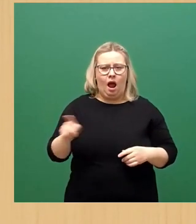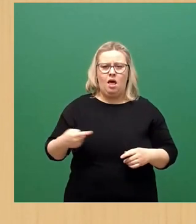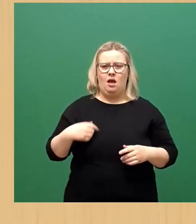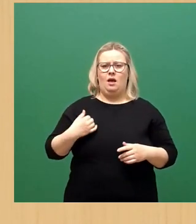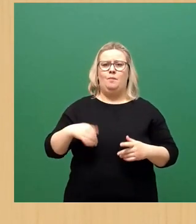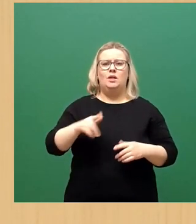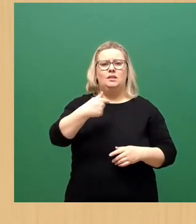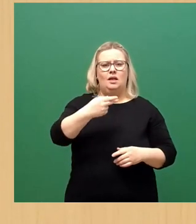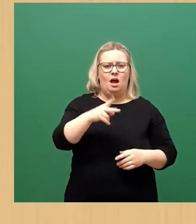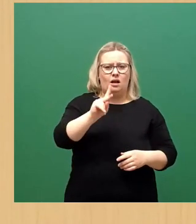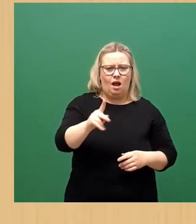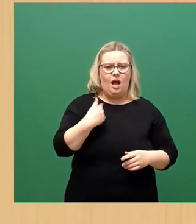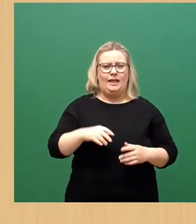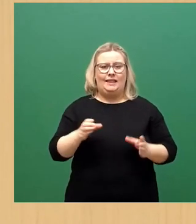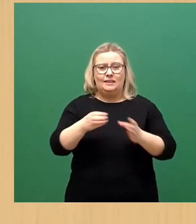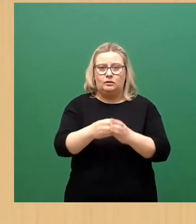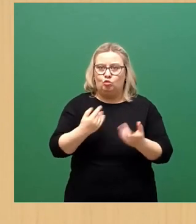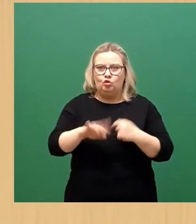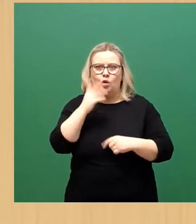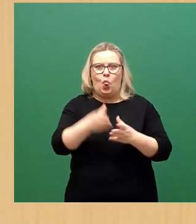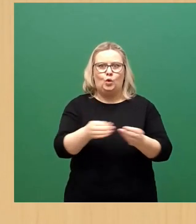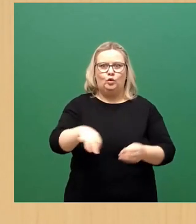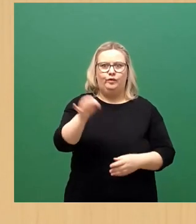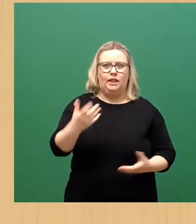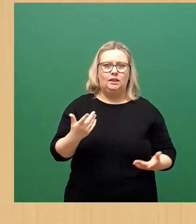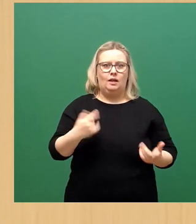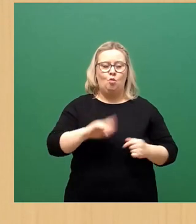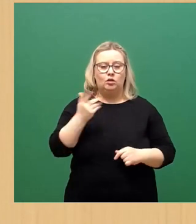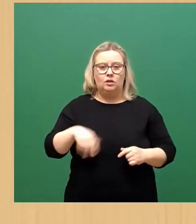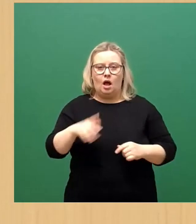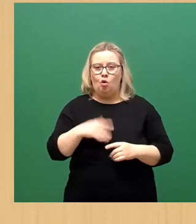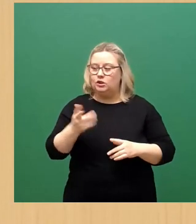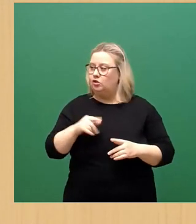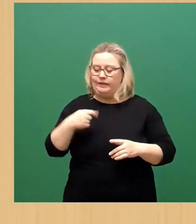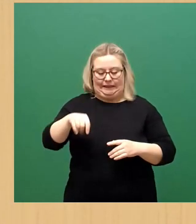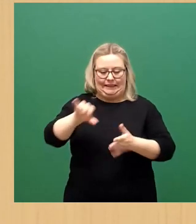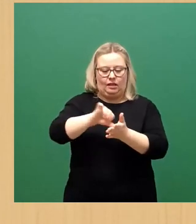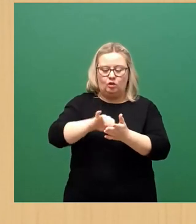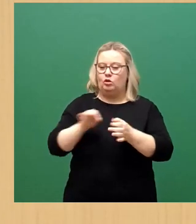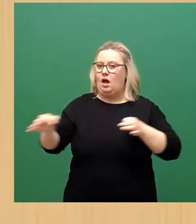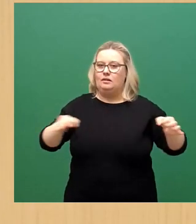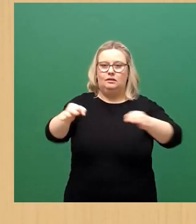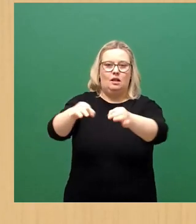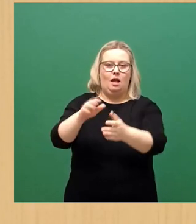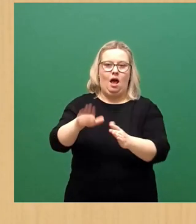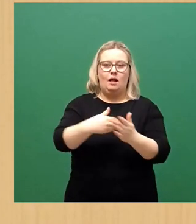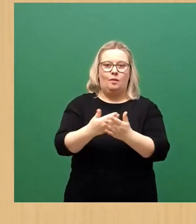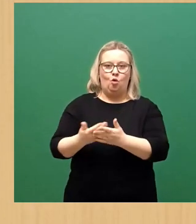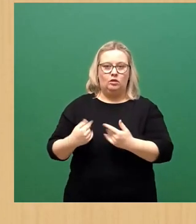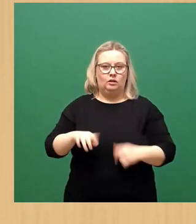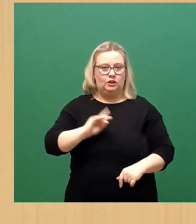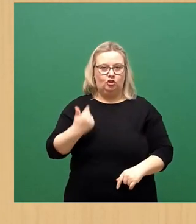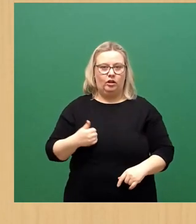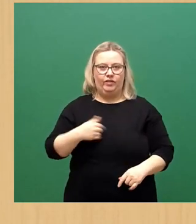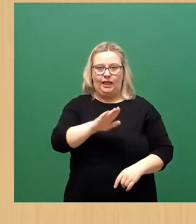hingesetzt und gesagt, wir müssen eine Lösung finden. Wir müssen dezentrale Angebote, jetzt machen wir nicht das Impfzentrum, schließen. Wir können die Kinder mit einer